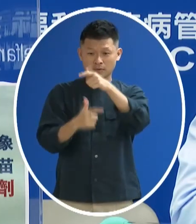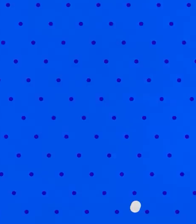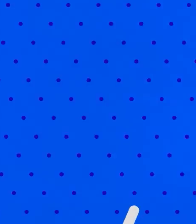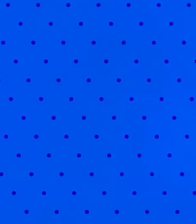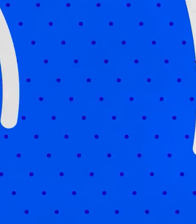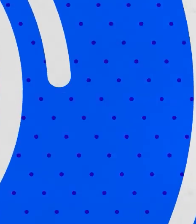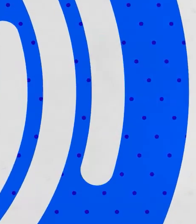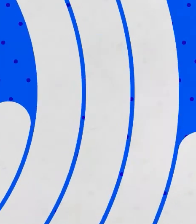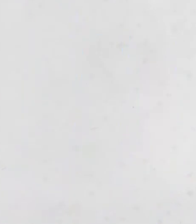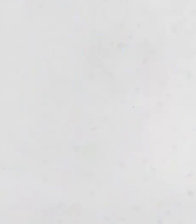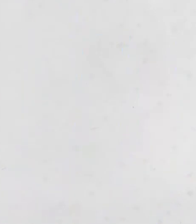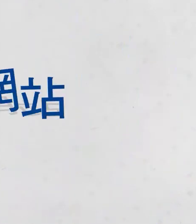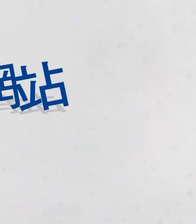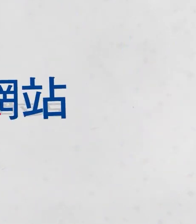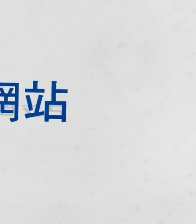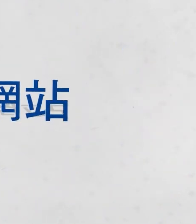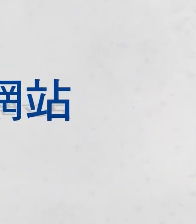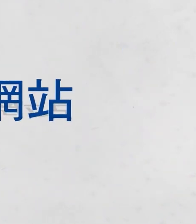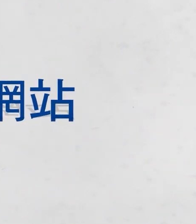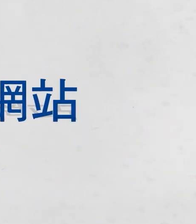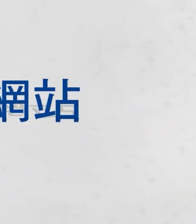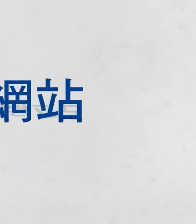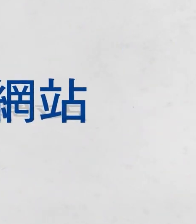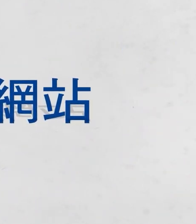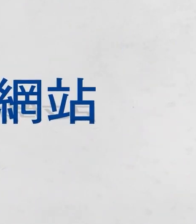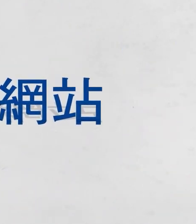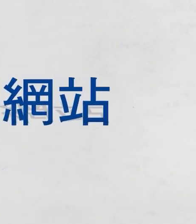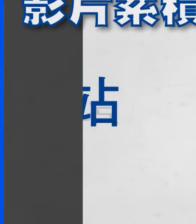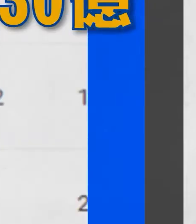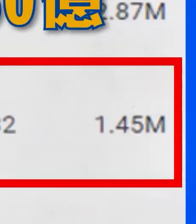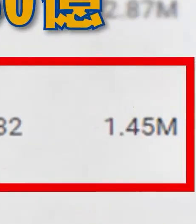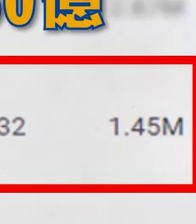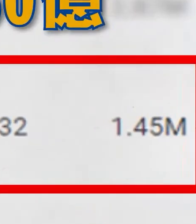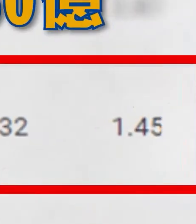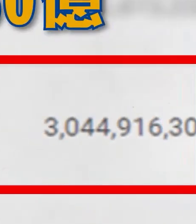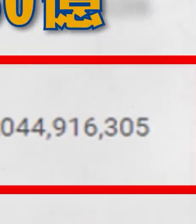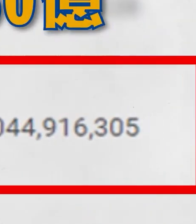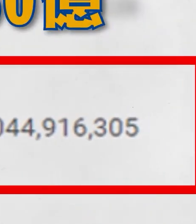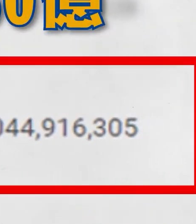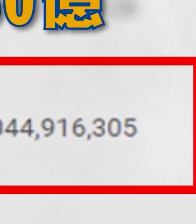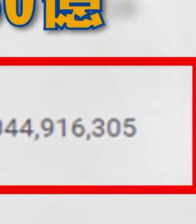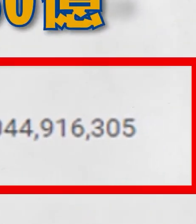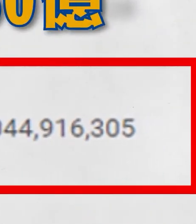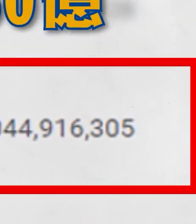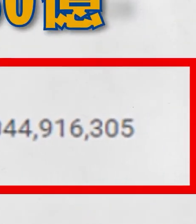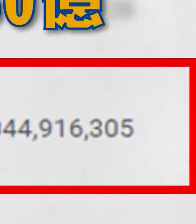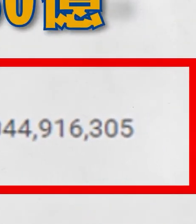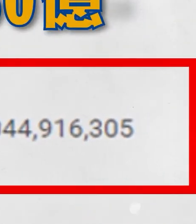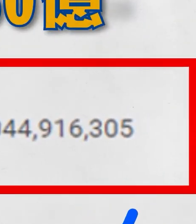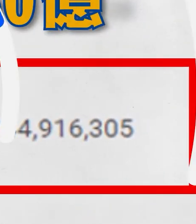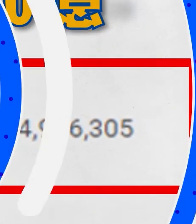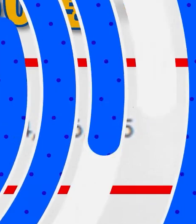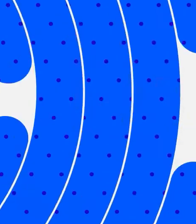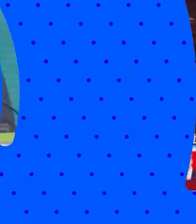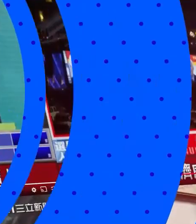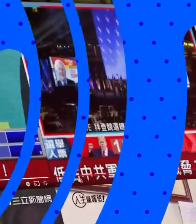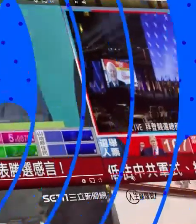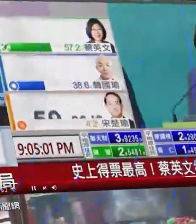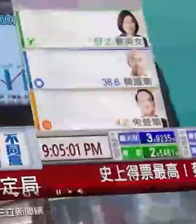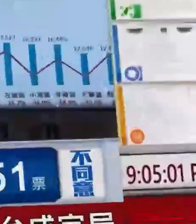好三立新聞網台灣前三大新聞網站影片累積觀看數超過30億